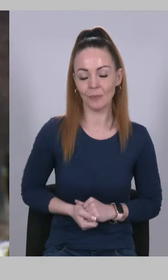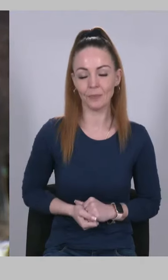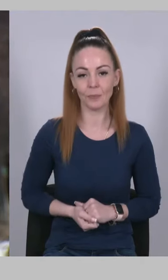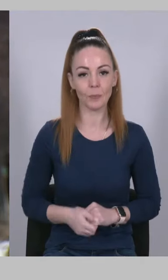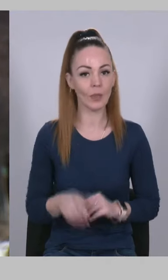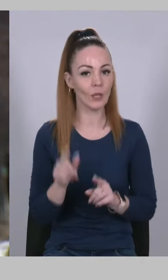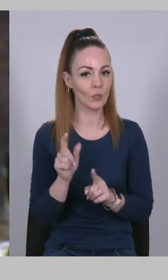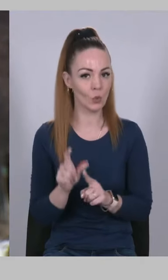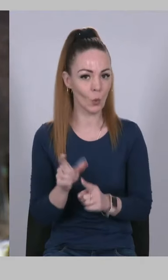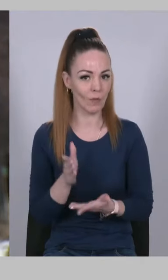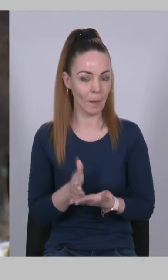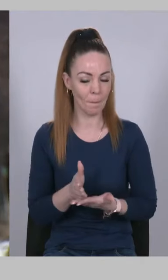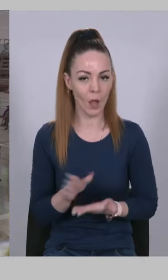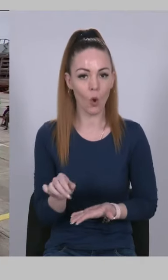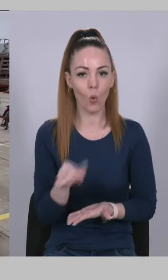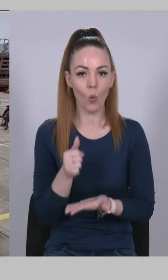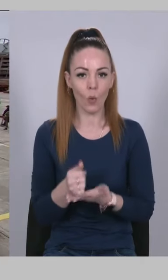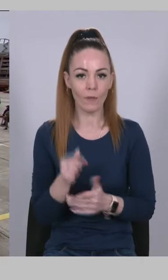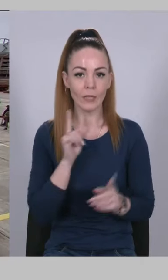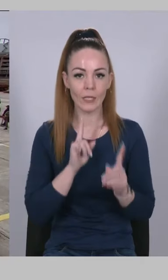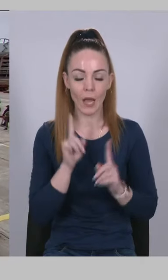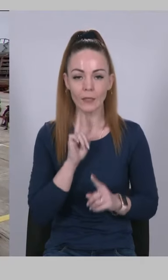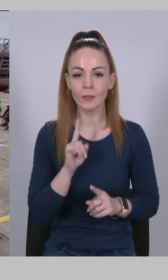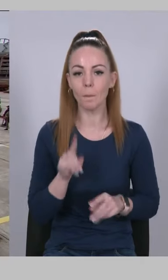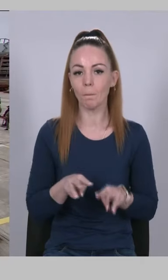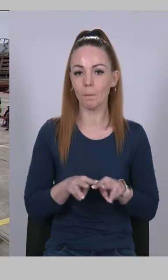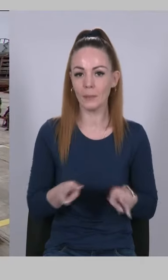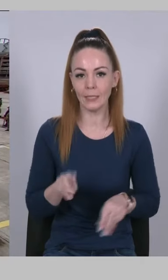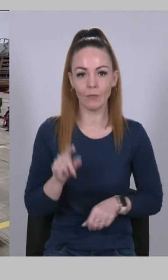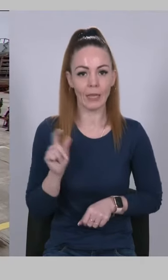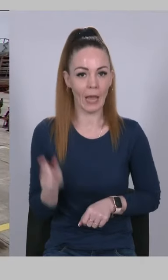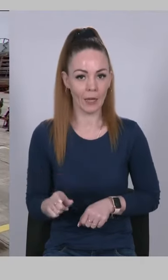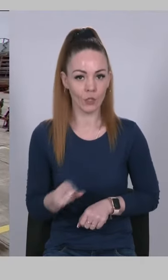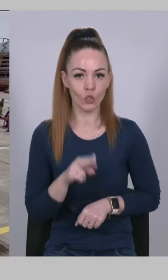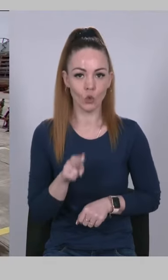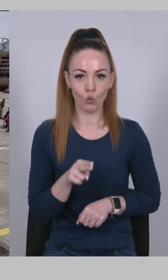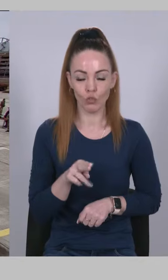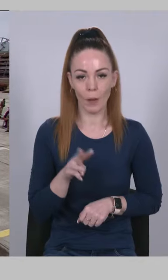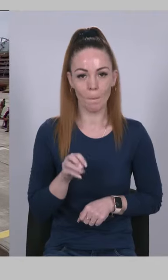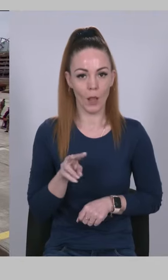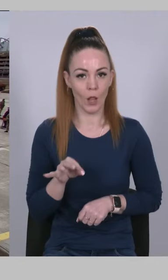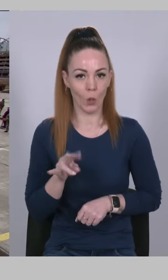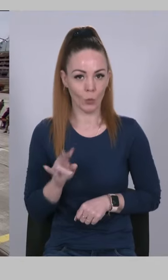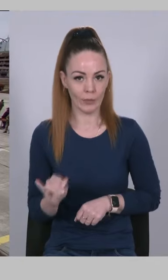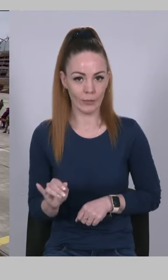Слово має голова Ради міністрів Італії Джорджа Мелоні.